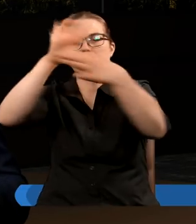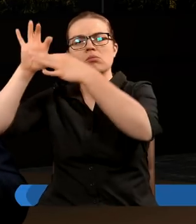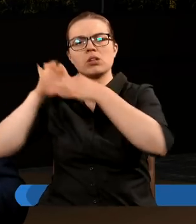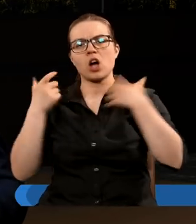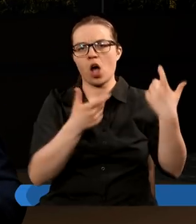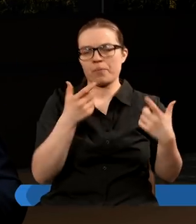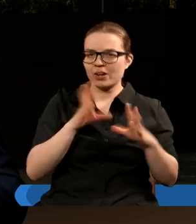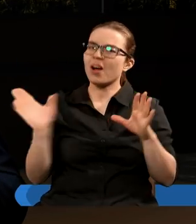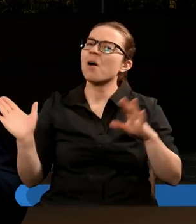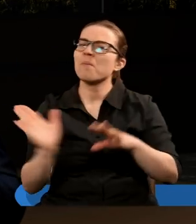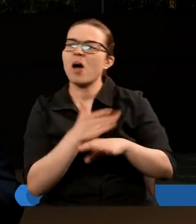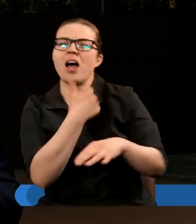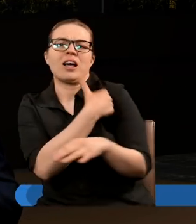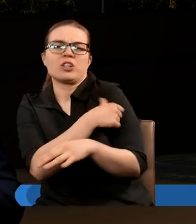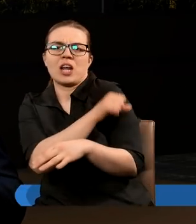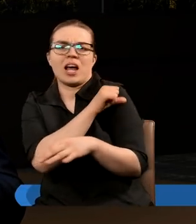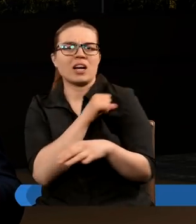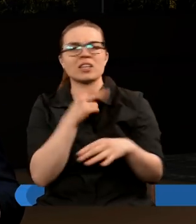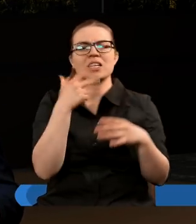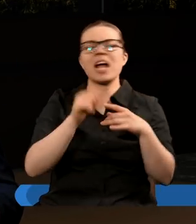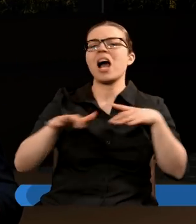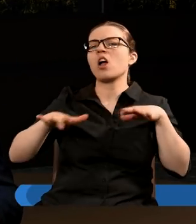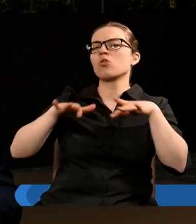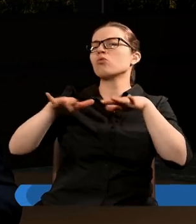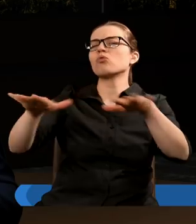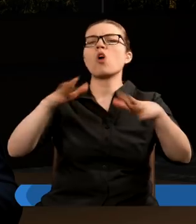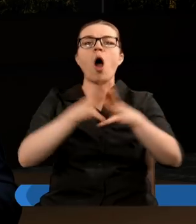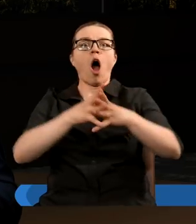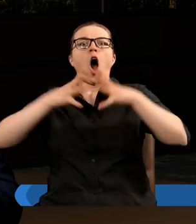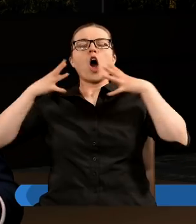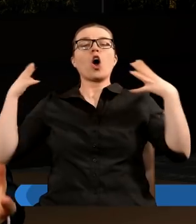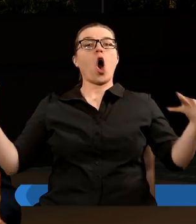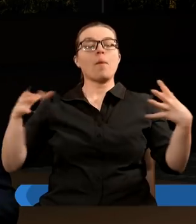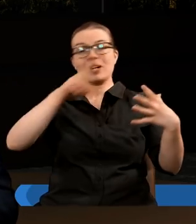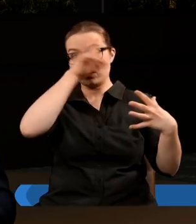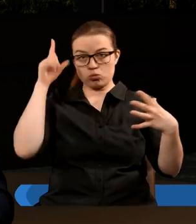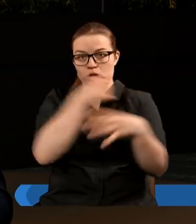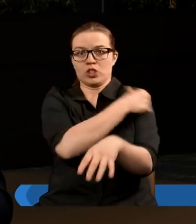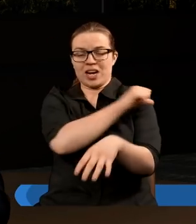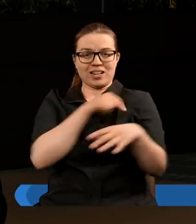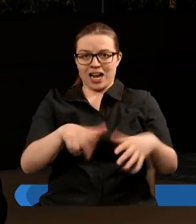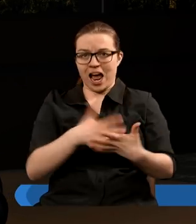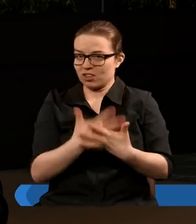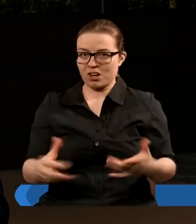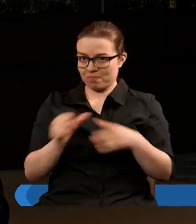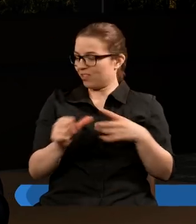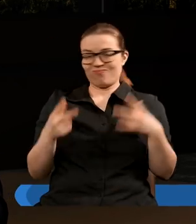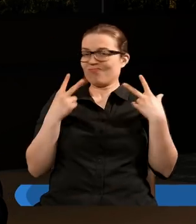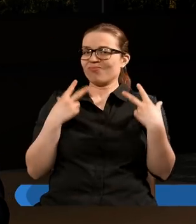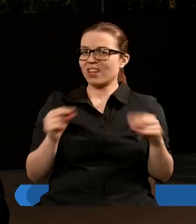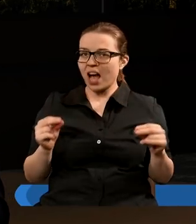pomimo, że chrześcijaństwo nie jest najliczniejszym wyznaniem biorąc pod uwagę naszą ziemię, ale